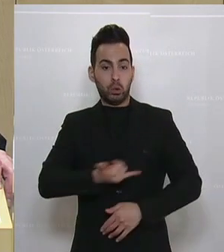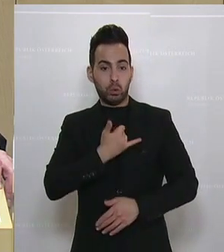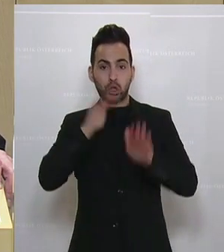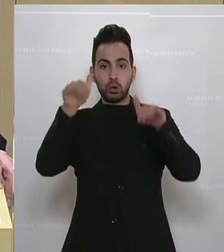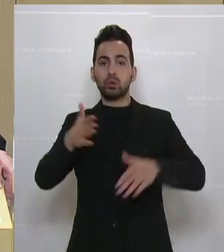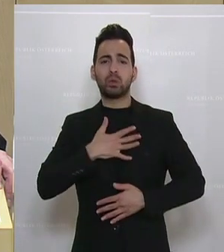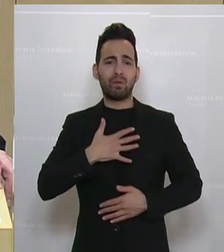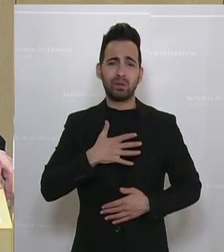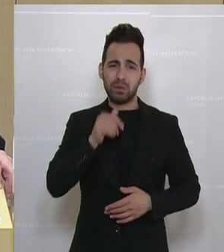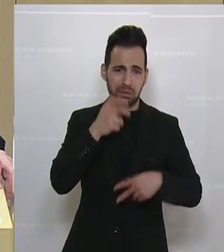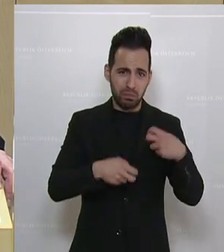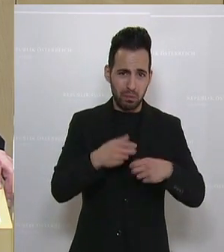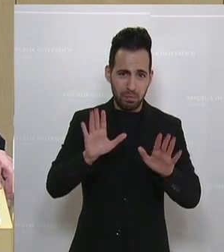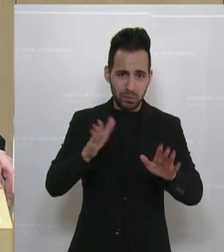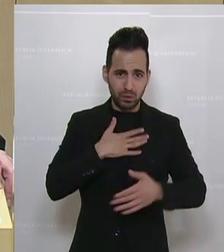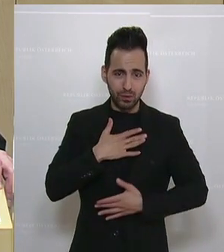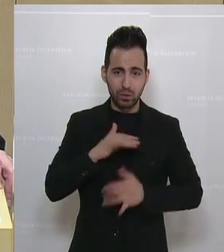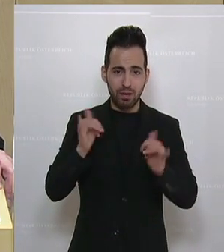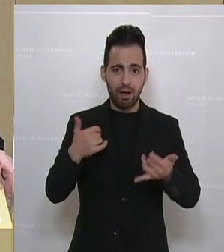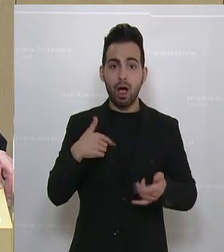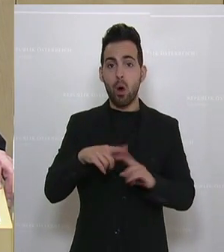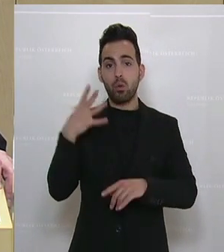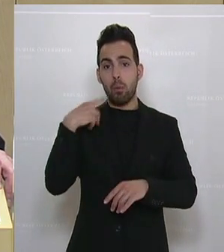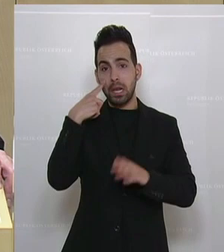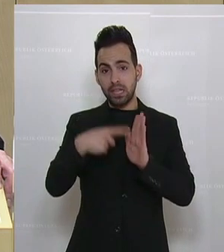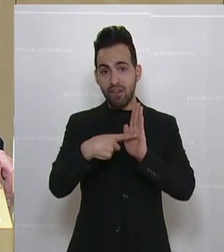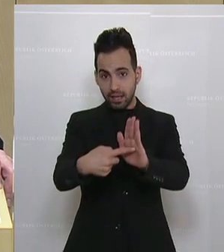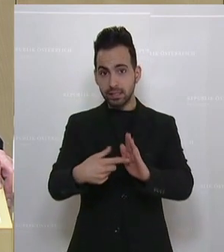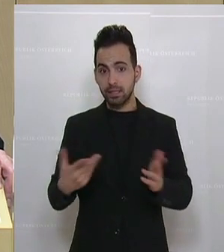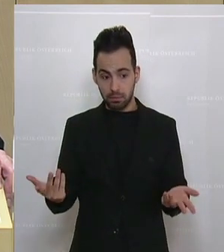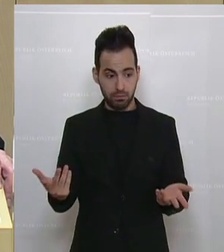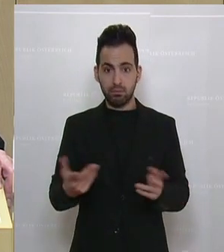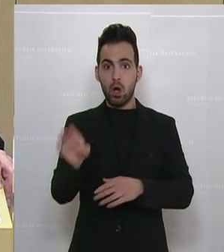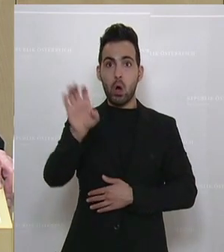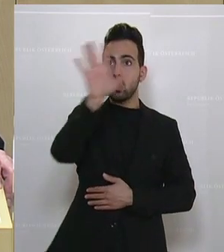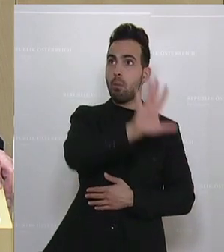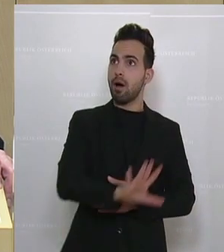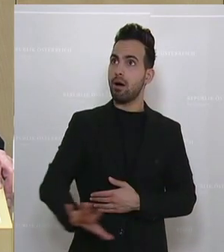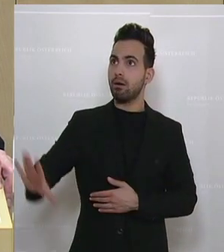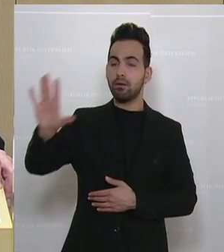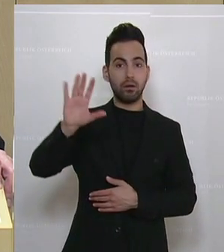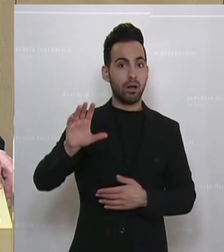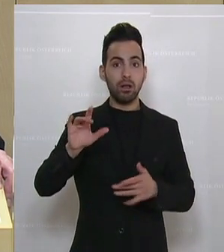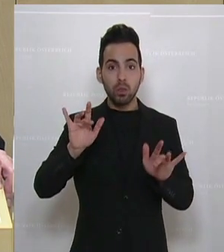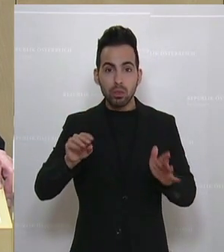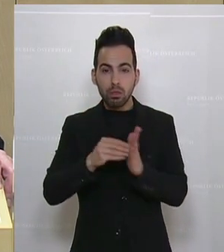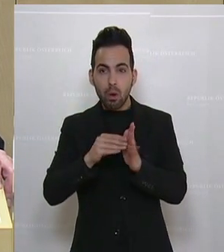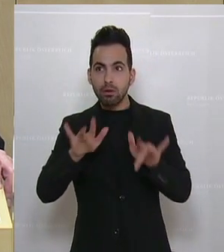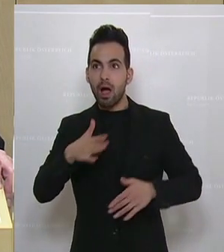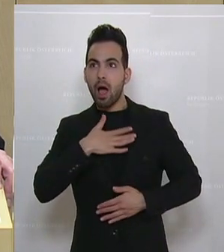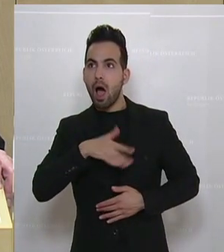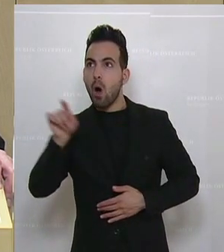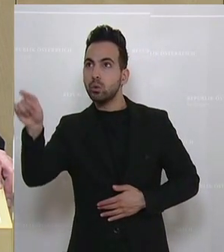Jugendschutz sowieso, alles kein Thema. Ich möchte auch noch einmal darauf hinweisen, dass sie natürlich in ganz Europa weiterhin Ausnahmen in der